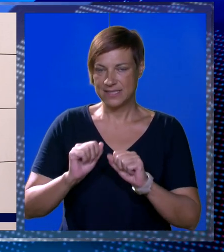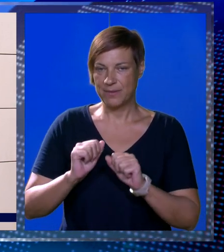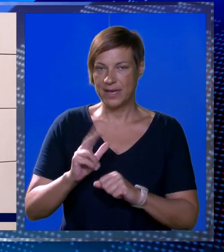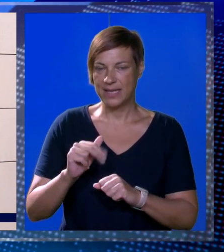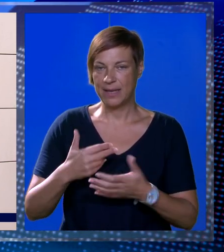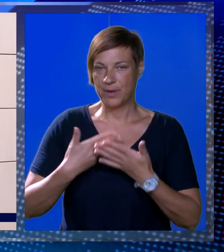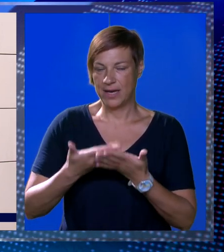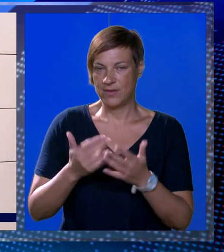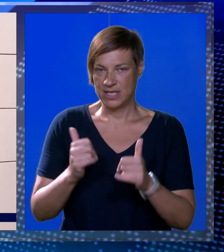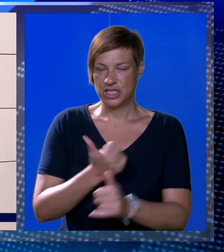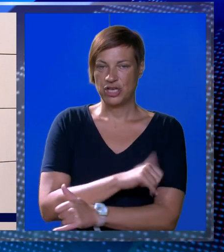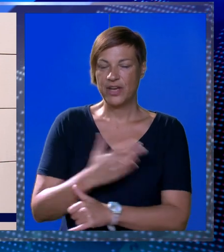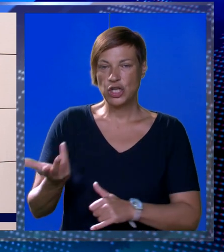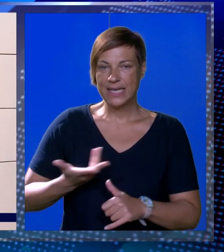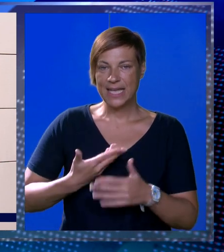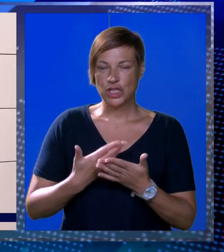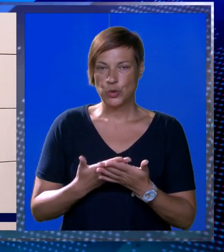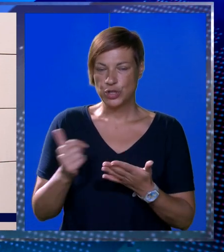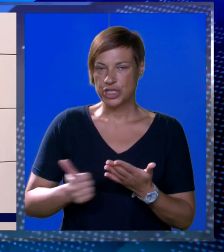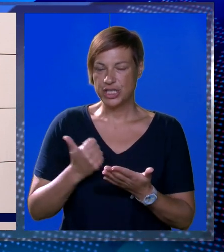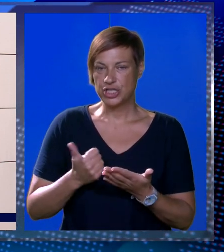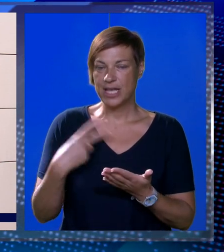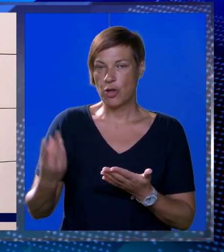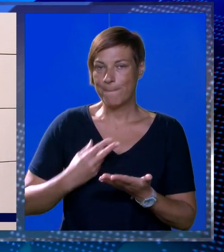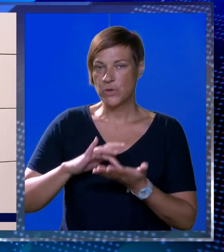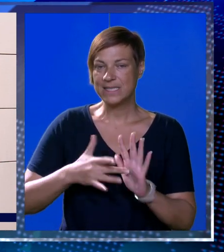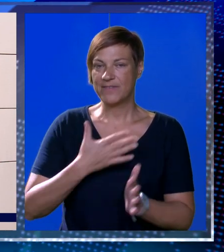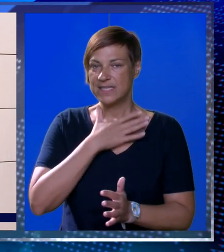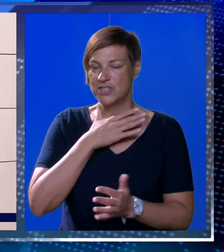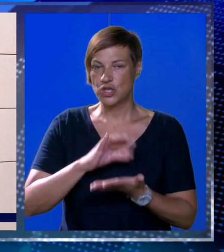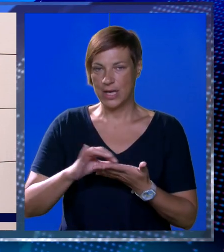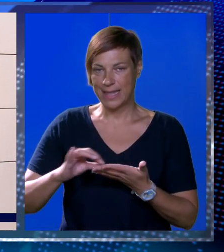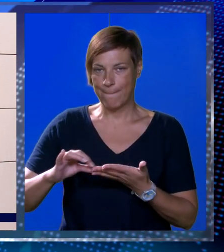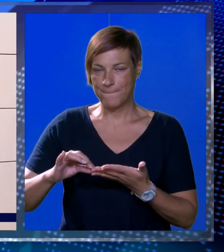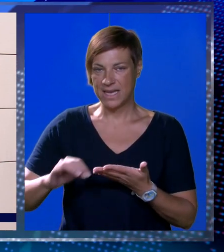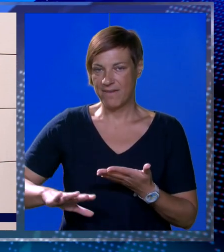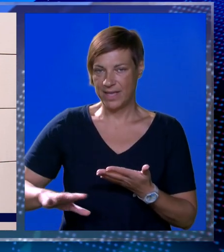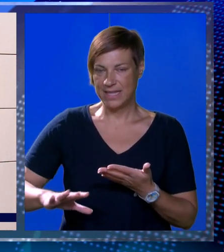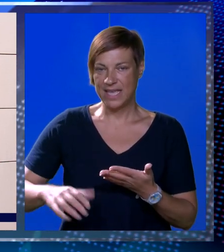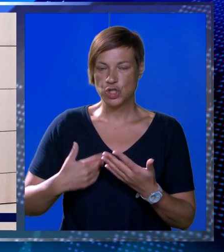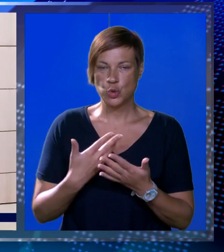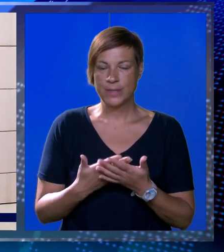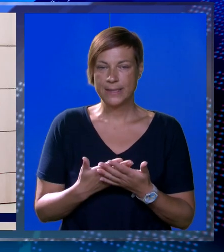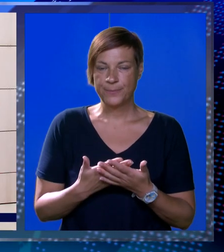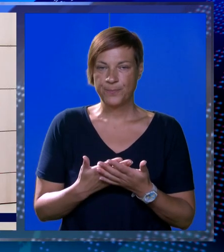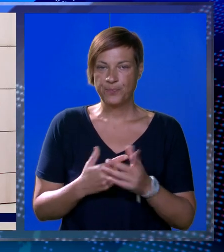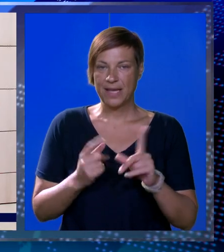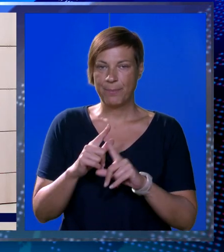Brantilja, imamo najavu da će to doći i ove godine i još jedan put pozivam sve škole da prijave svoje mališane.